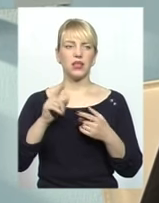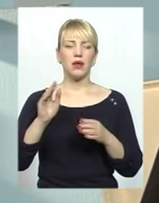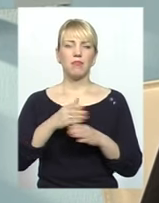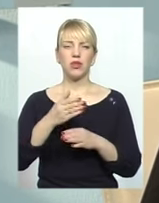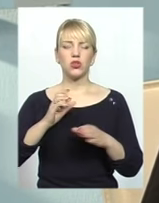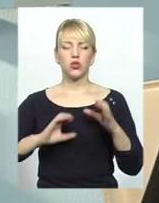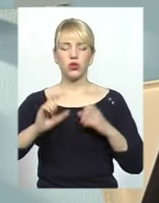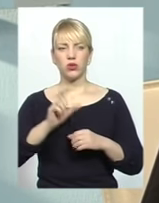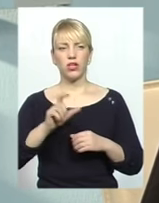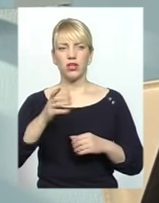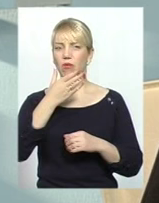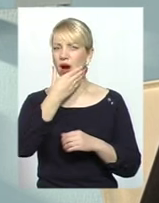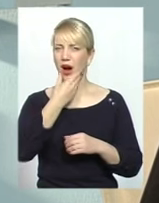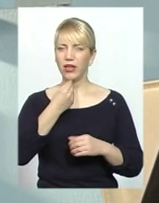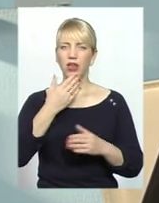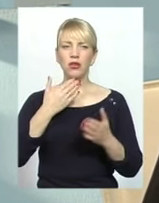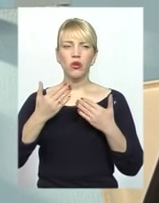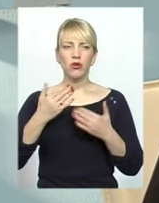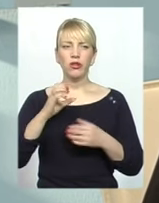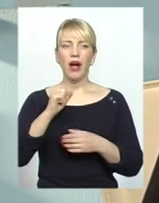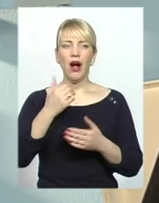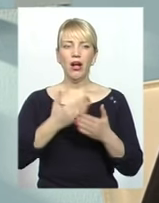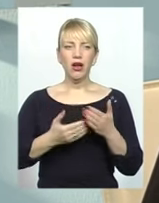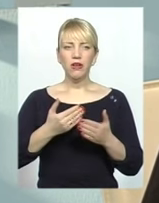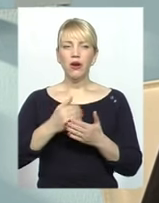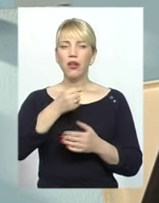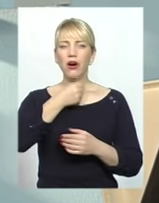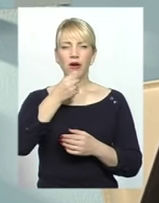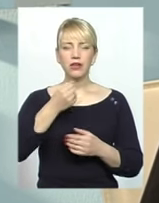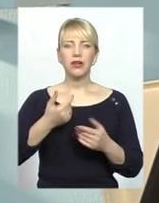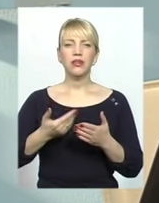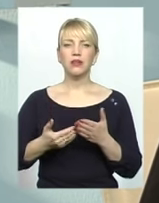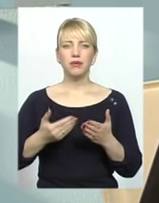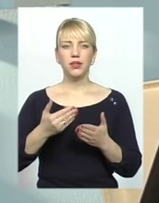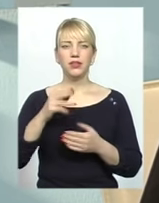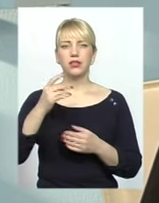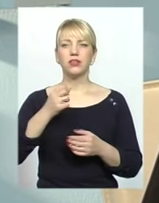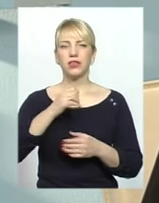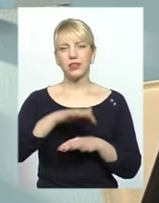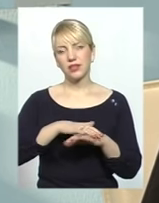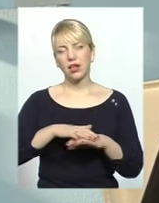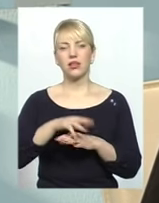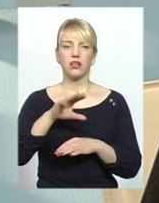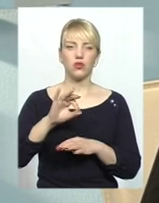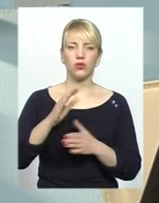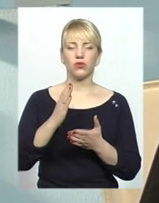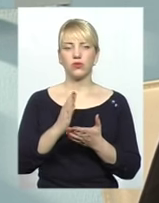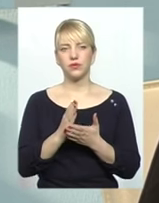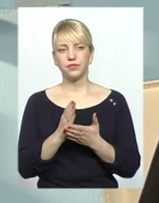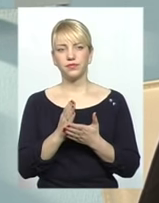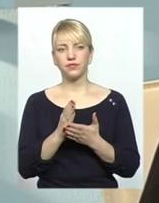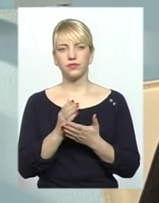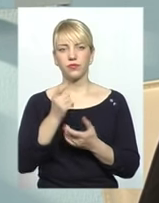студентами дуже гарні стосунки. А якщо там доросле якесь населення, ну, вже мається